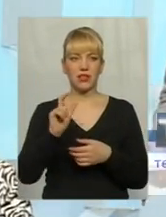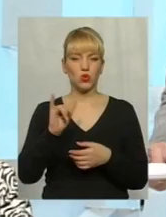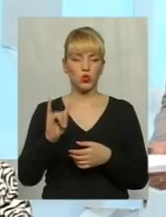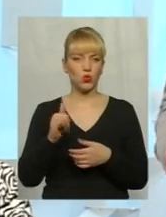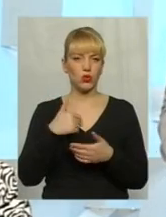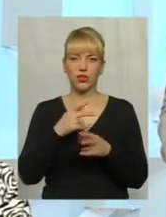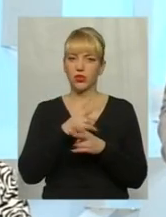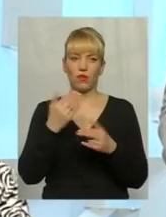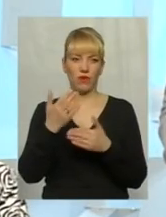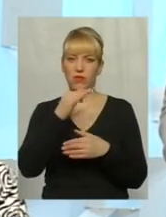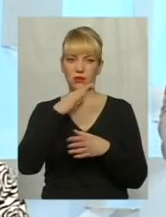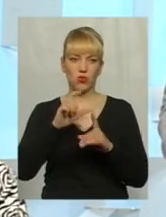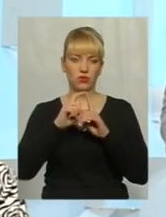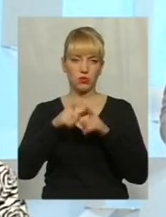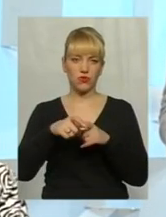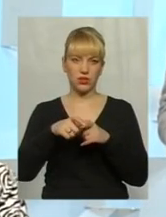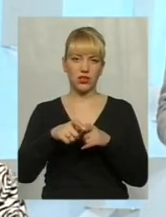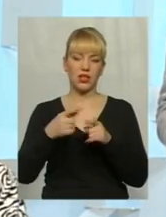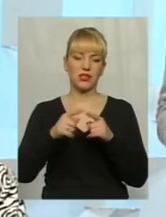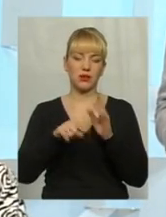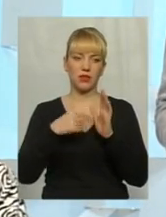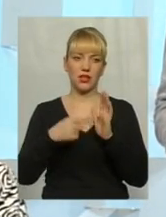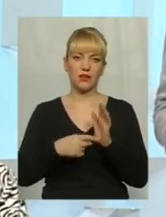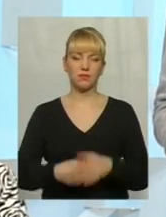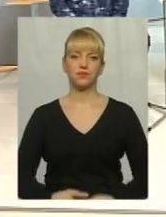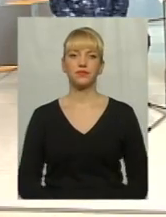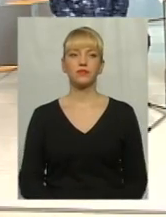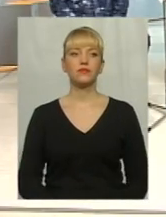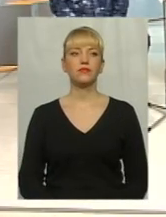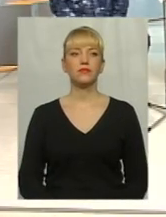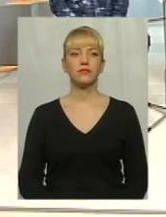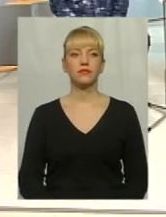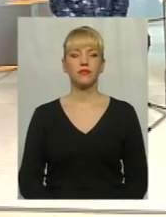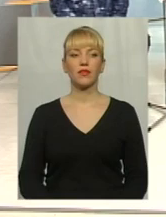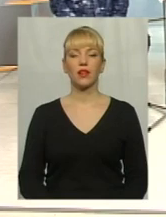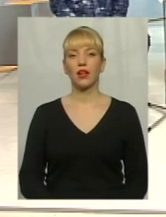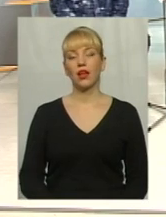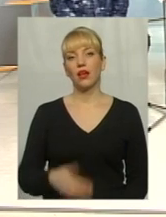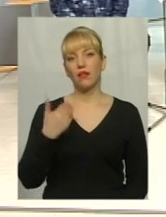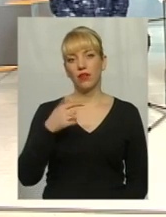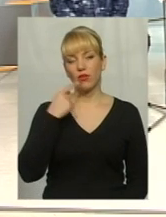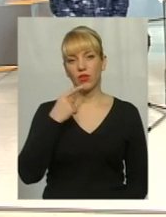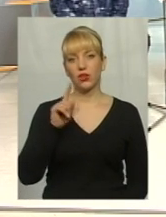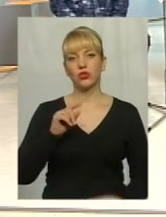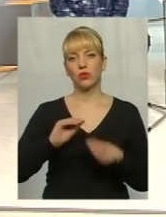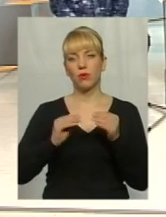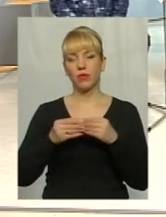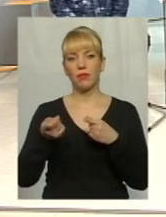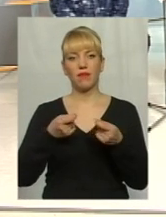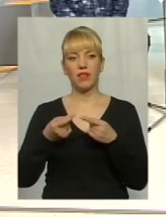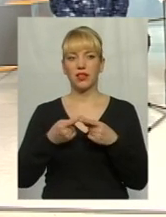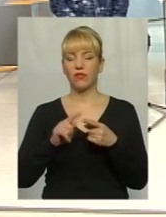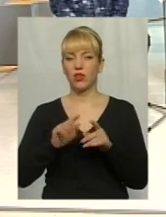ніхто не може відповісти на це запитання. Дякую. Пані Наталія, ви говорили, що проблема влади, вона не